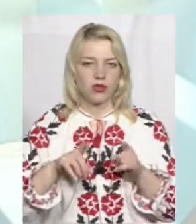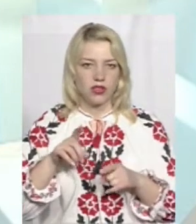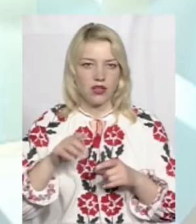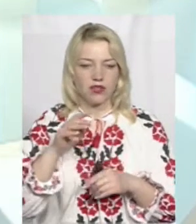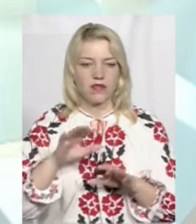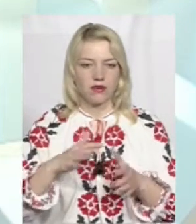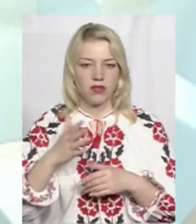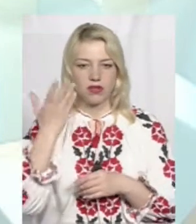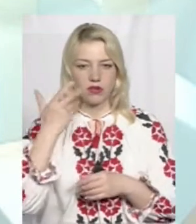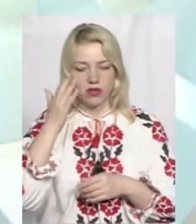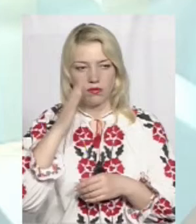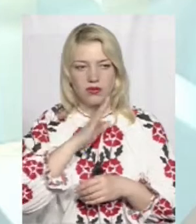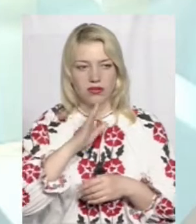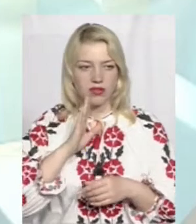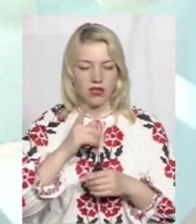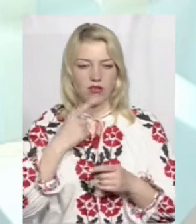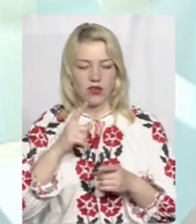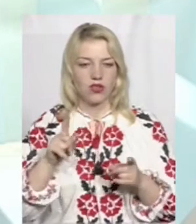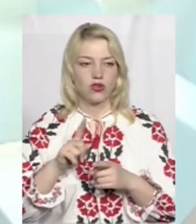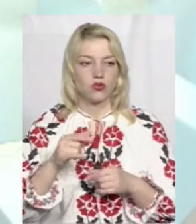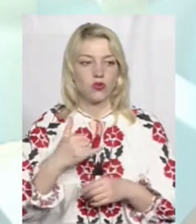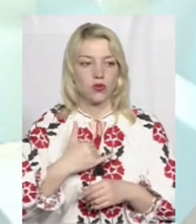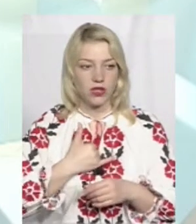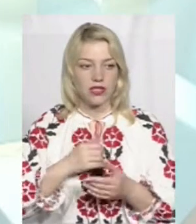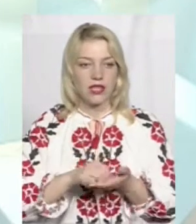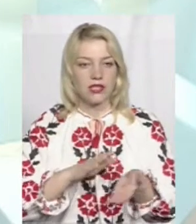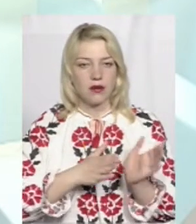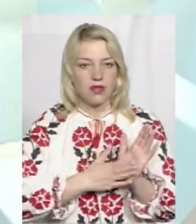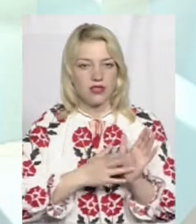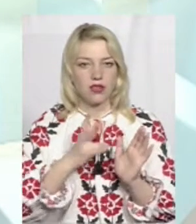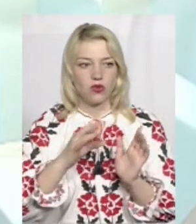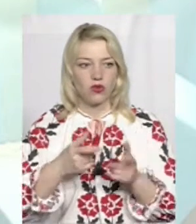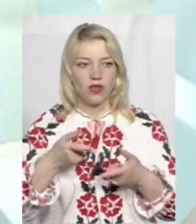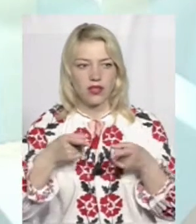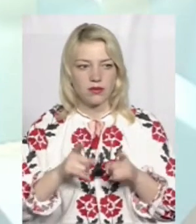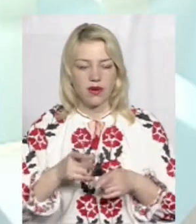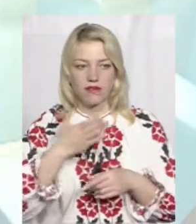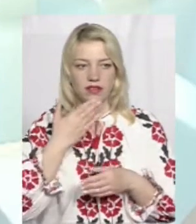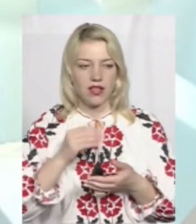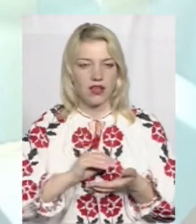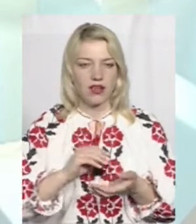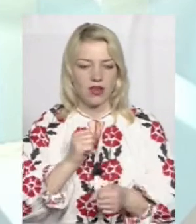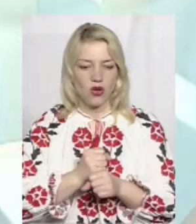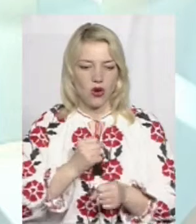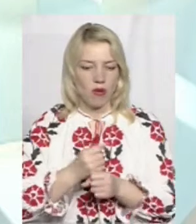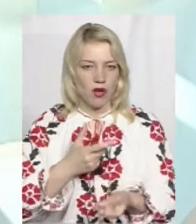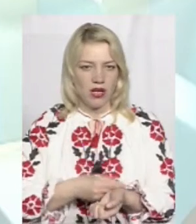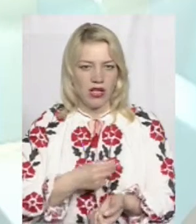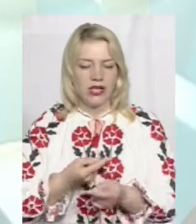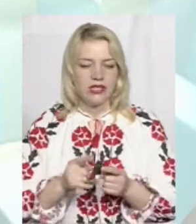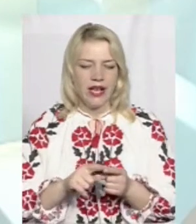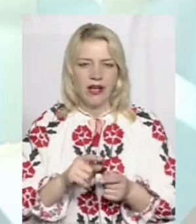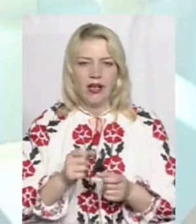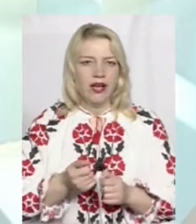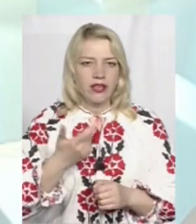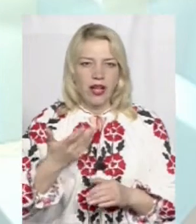самі зверталися і заявляли, що у нас записано, але ми їх насправді не робили. Але це, ну, буквально кілька